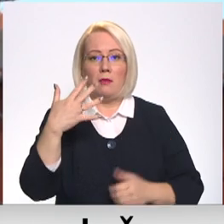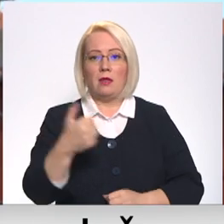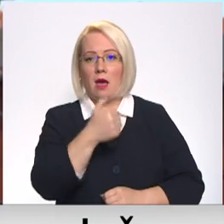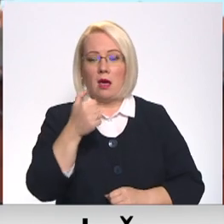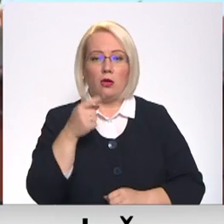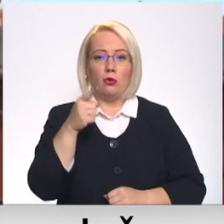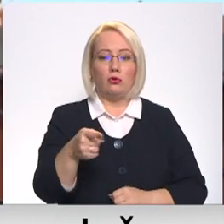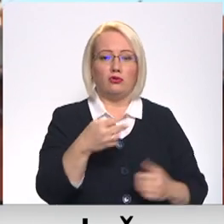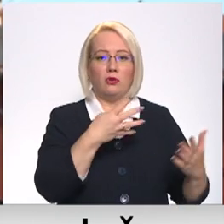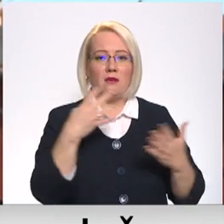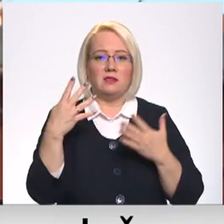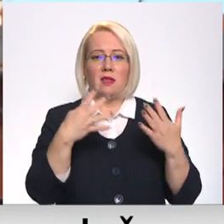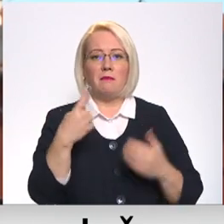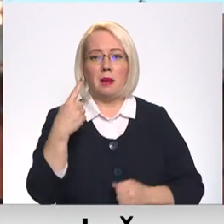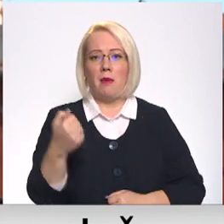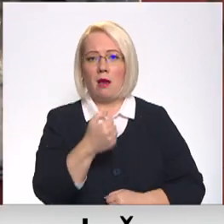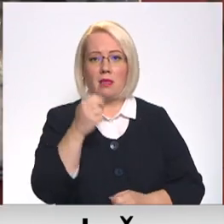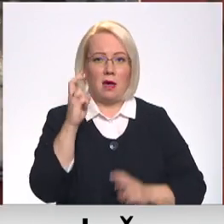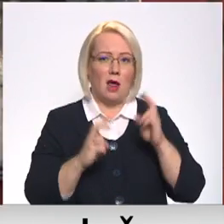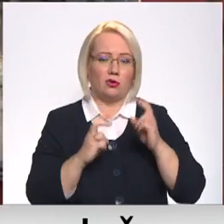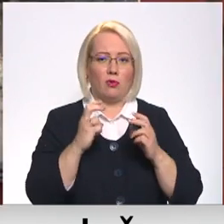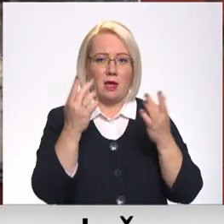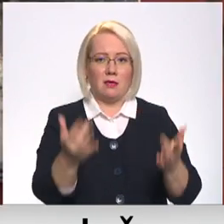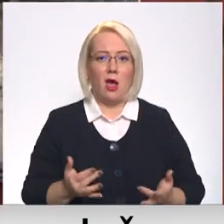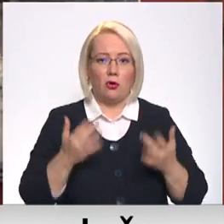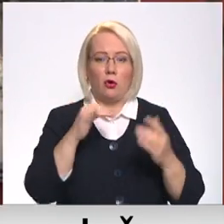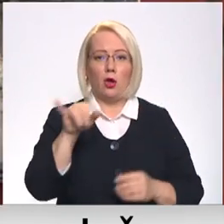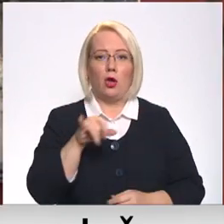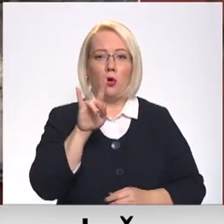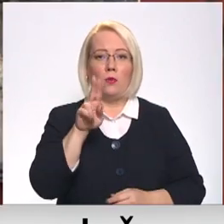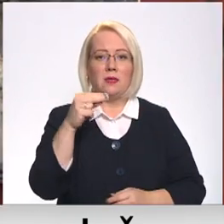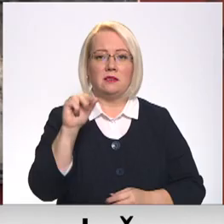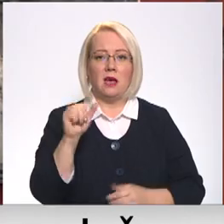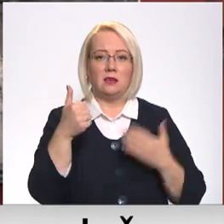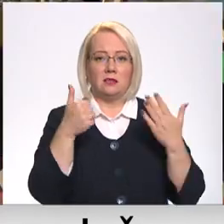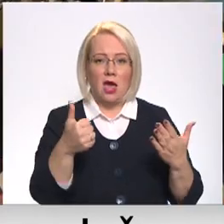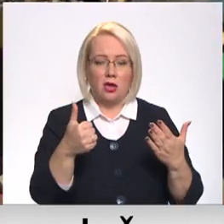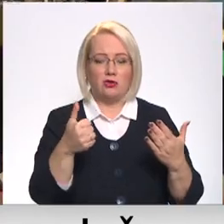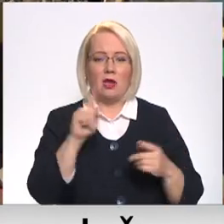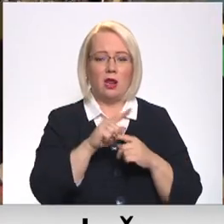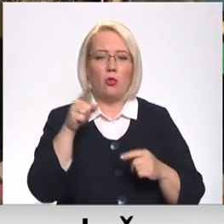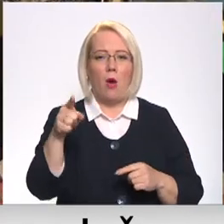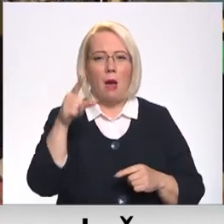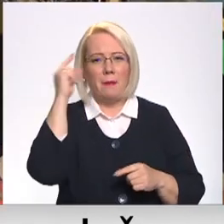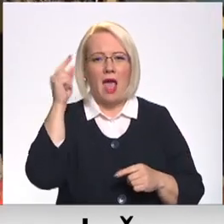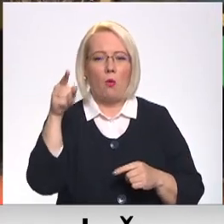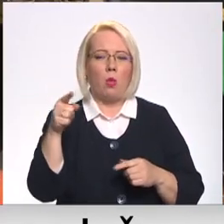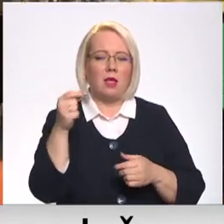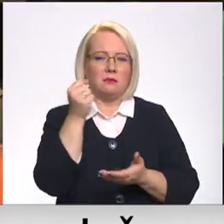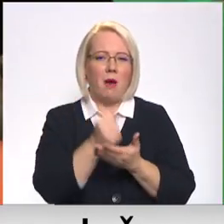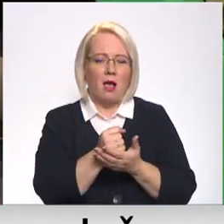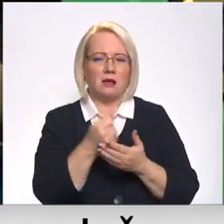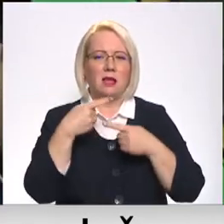un 1991. gadā ražotie traktori Jumza 6 nāk no bunkas un priekulis pagastu komunālo dienestu